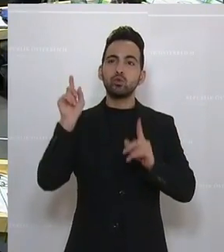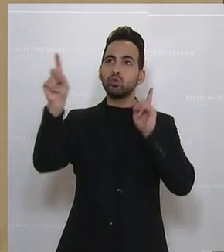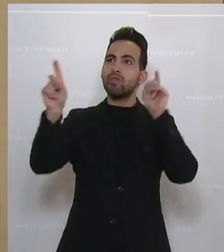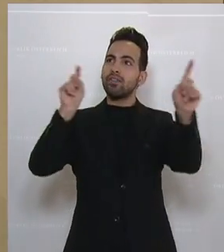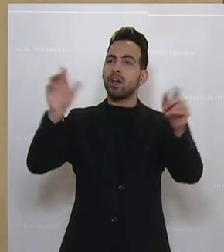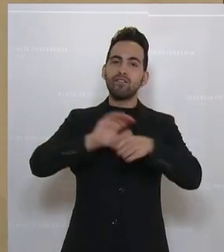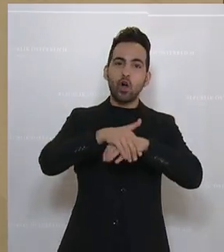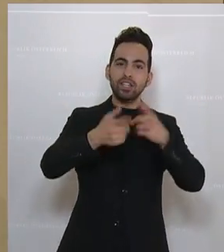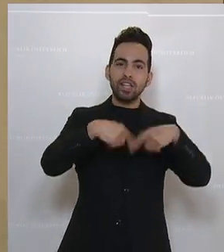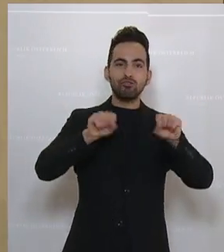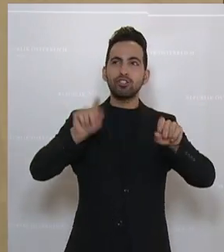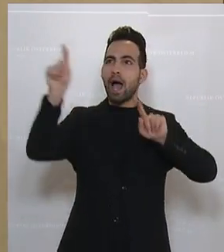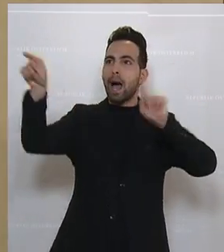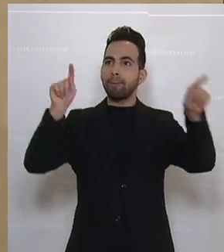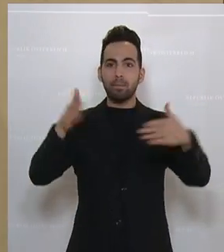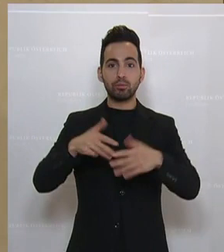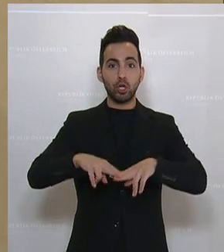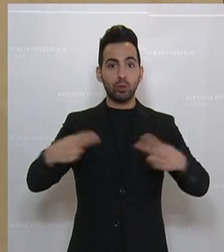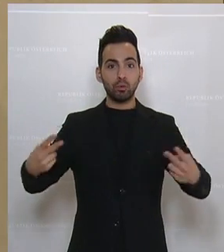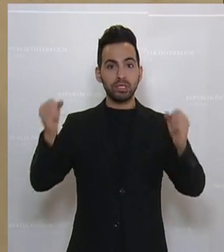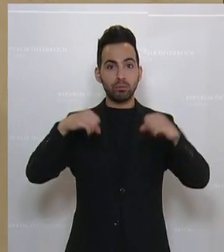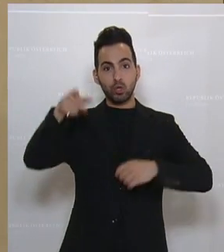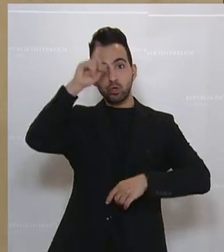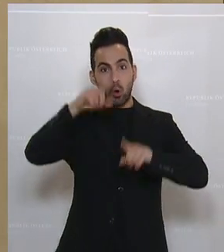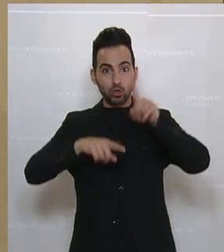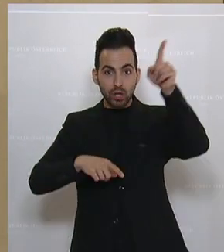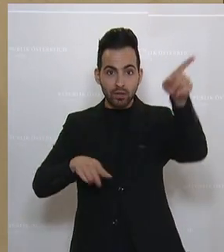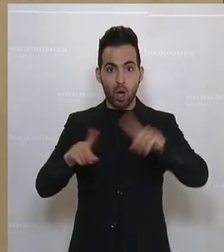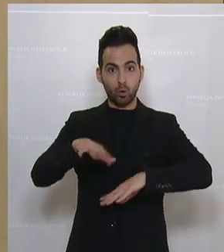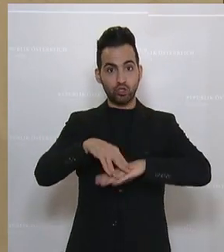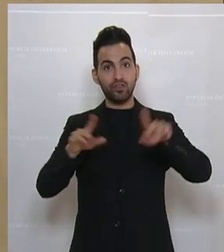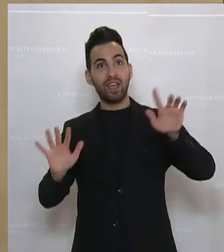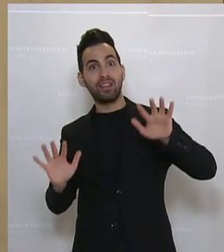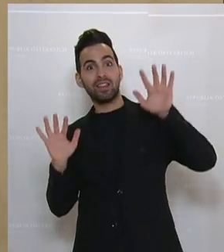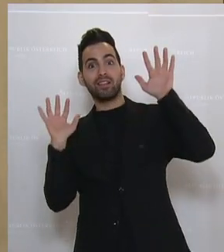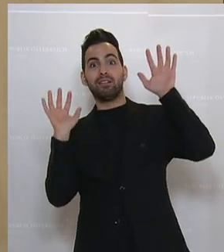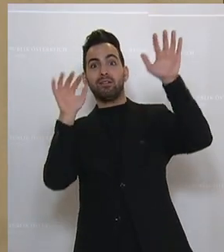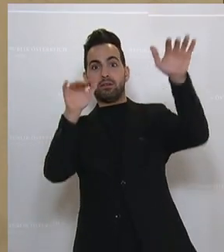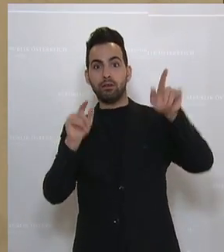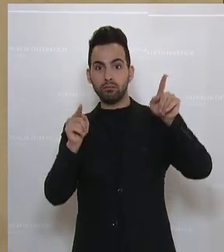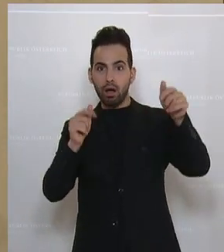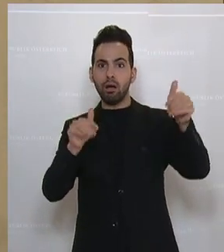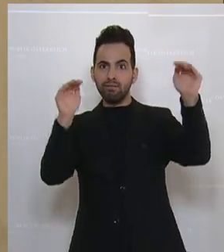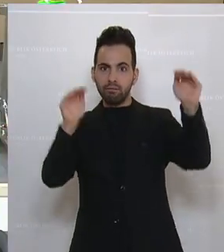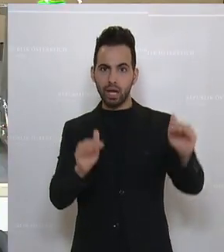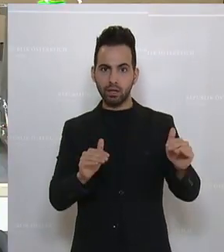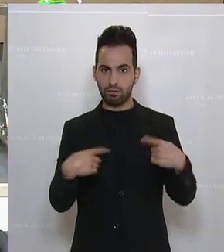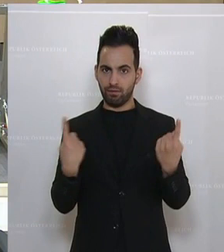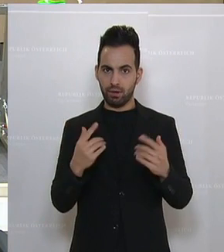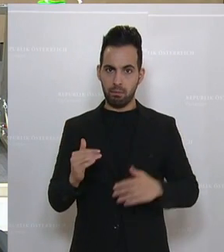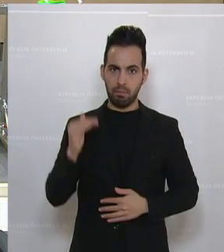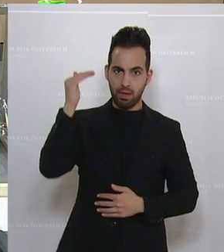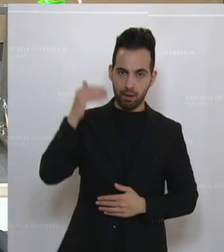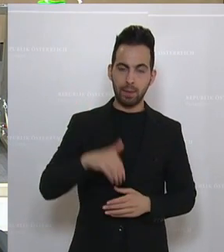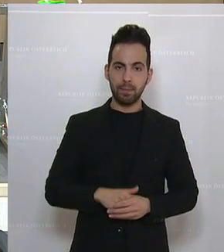Länder in der Europäischen Union, wie die Bundesrepublik Deutschland und wie auch Schweden, teils eklatante Rückgänge in diesem Bereich